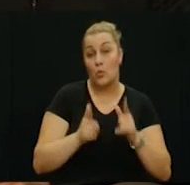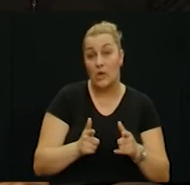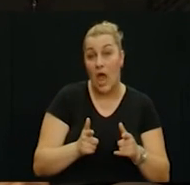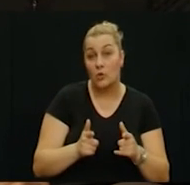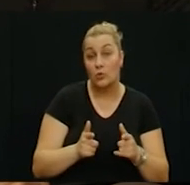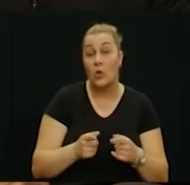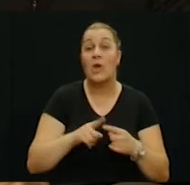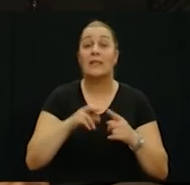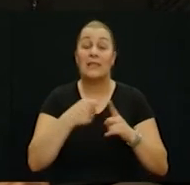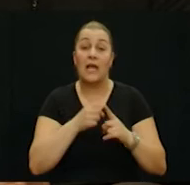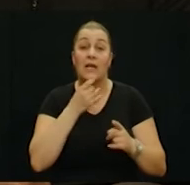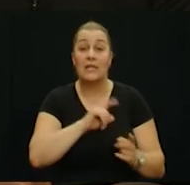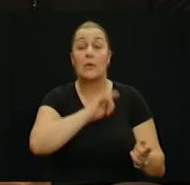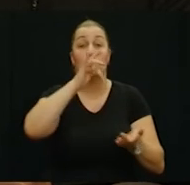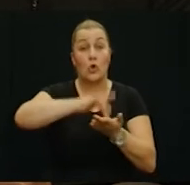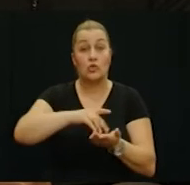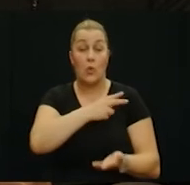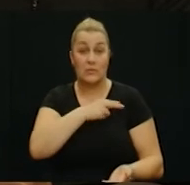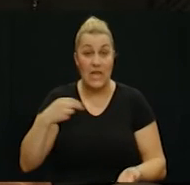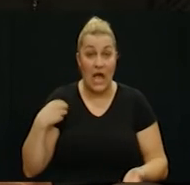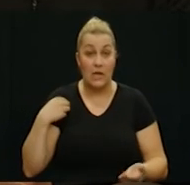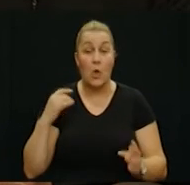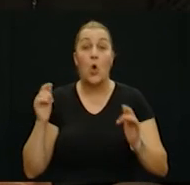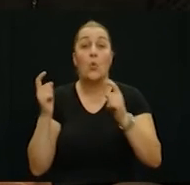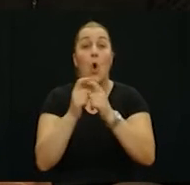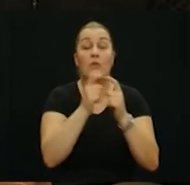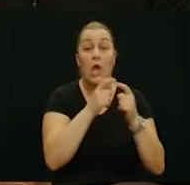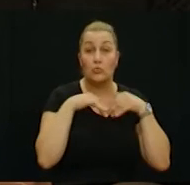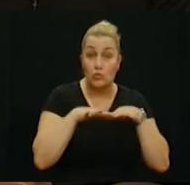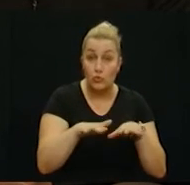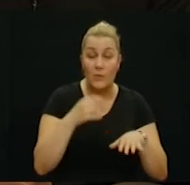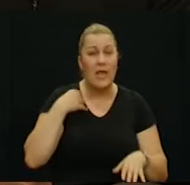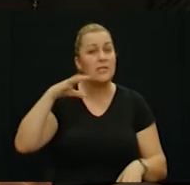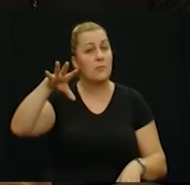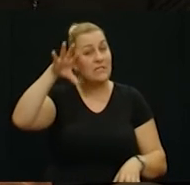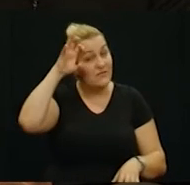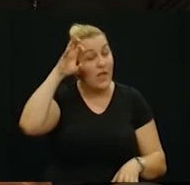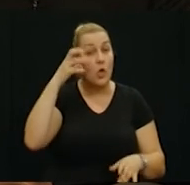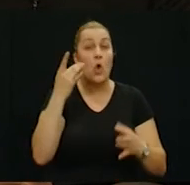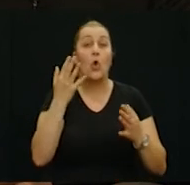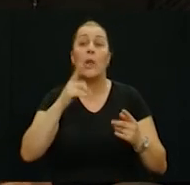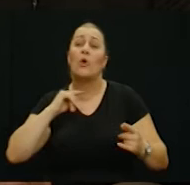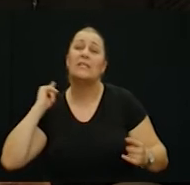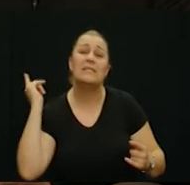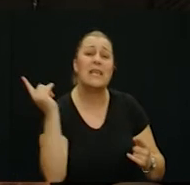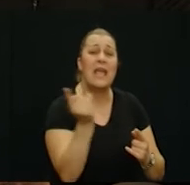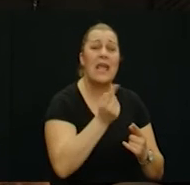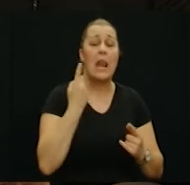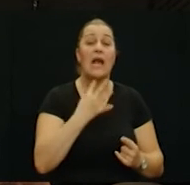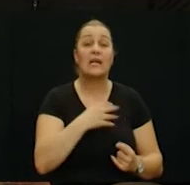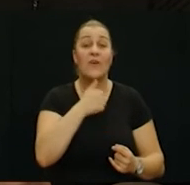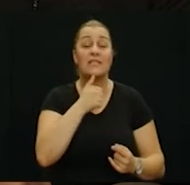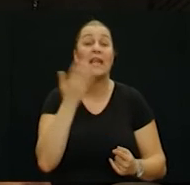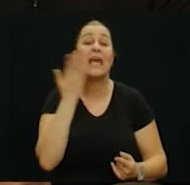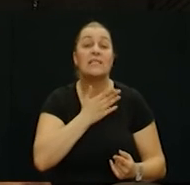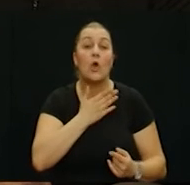medijskoj vokadi i tek kad sam stigao u Zagreb u kontaktu s ljudima ja sam tek onda shvatio koliko je čitava Hrvatska